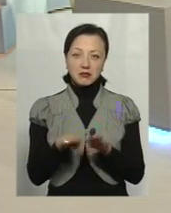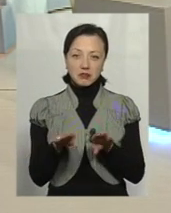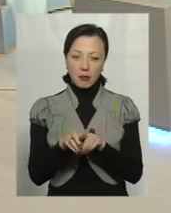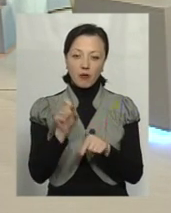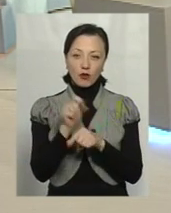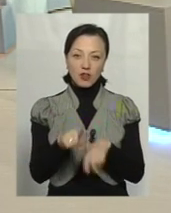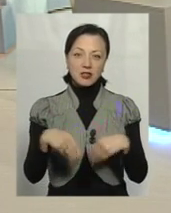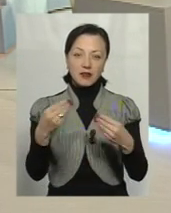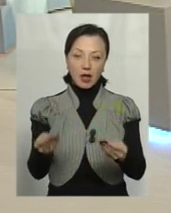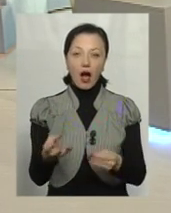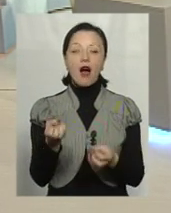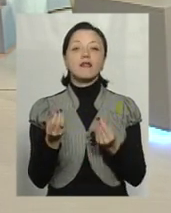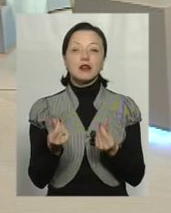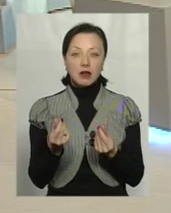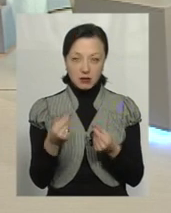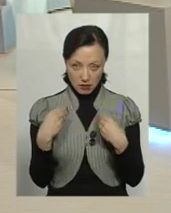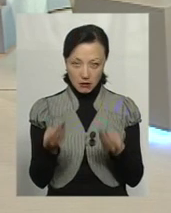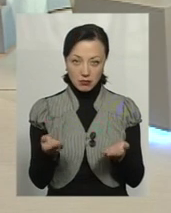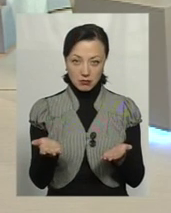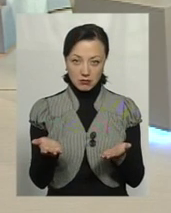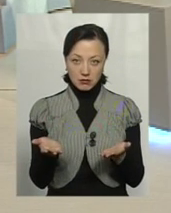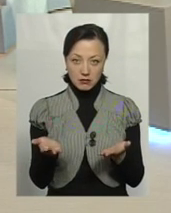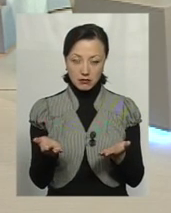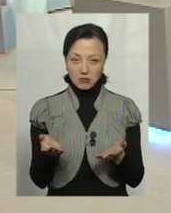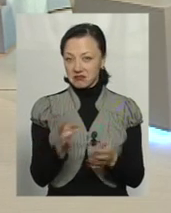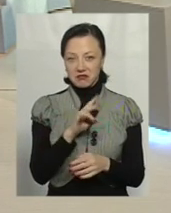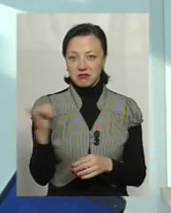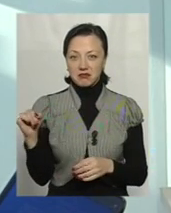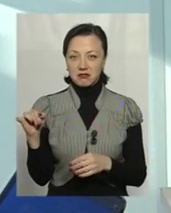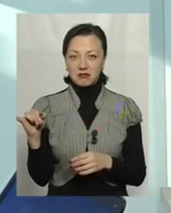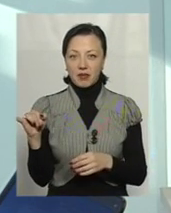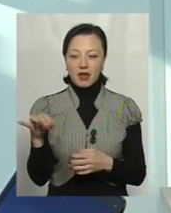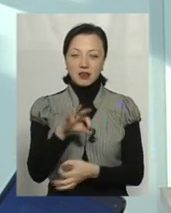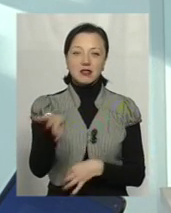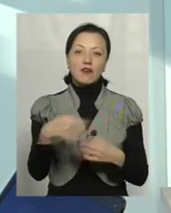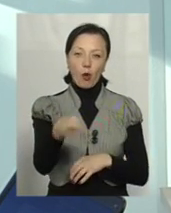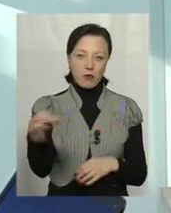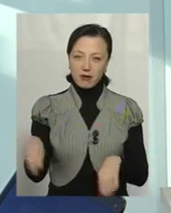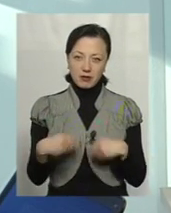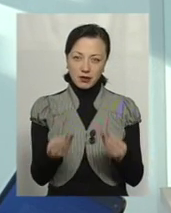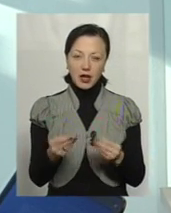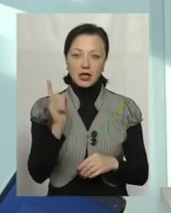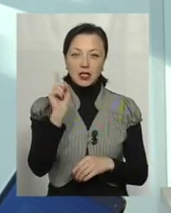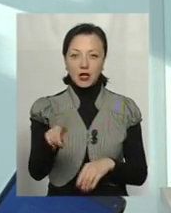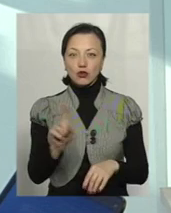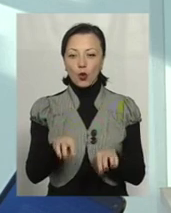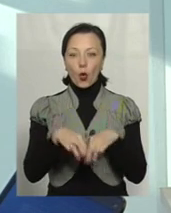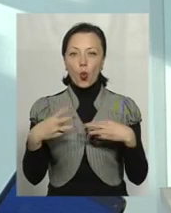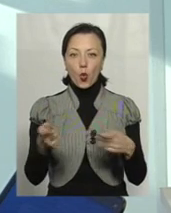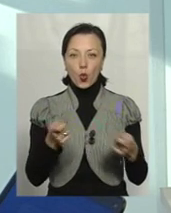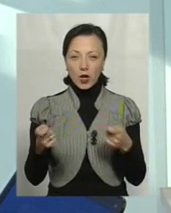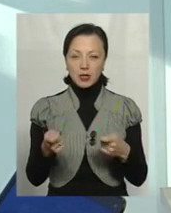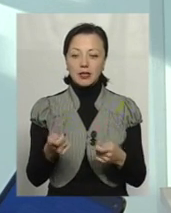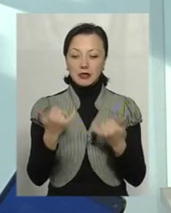повноваження віддали. А фінанси під це віддали? Ні, зайвої копійки. Те, що уряд діючий і